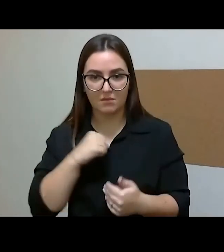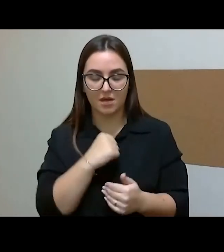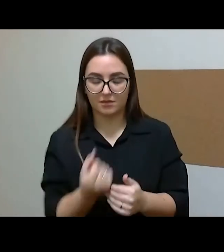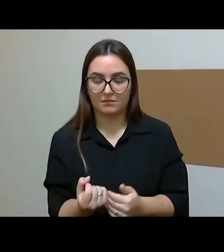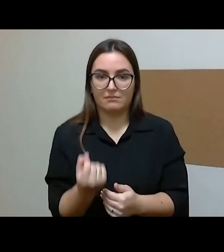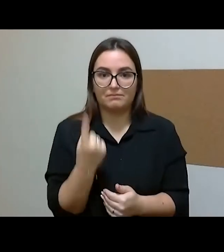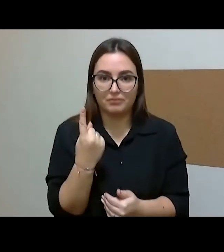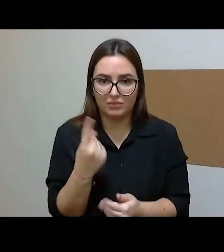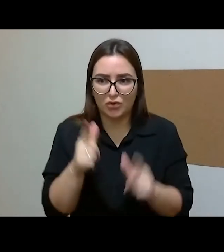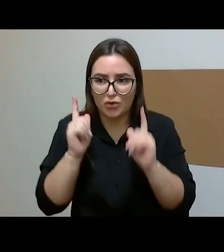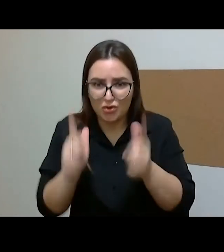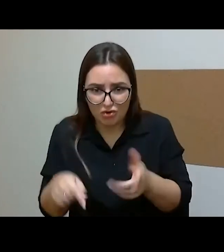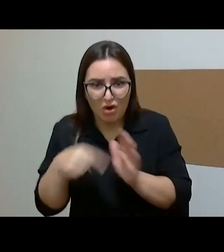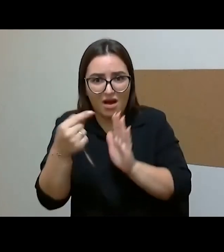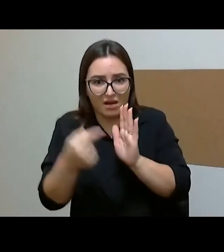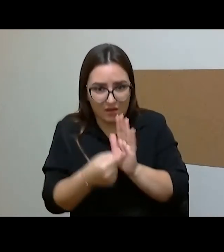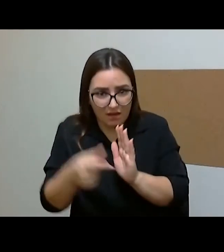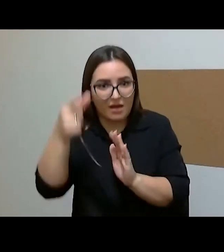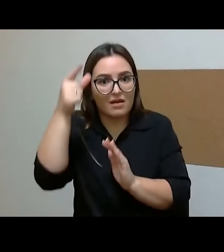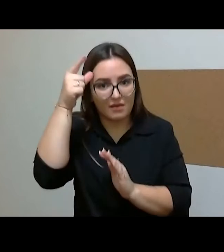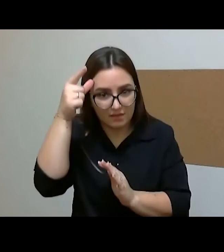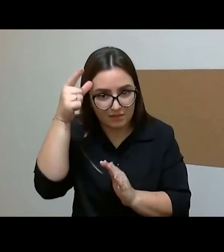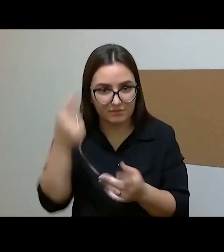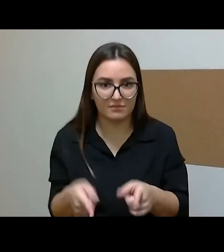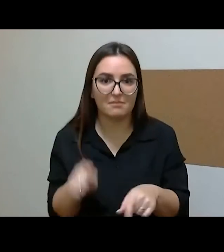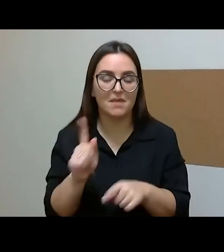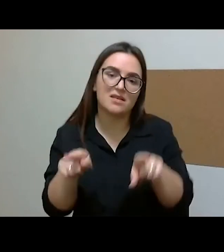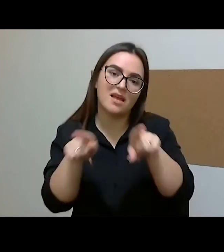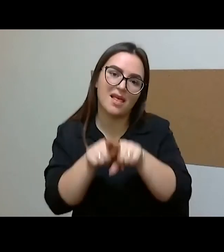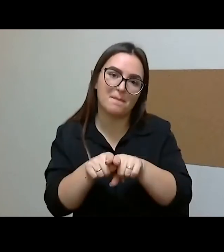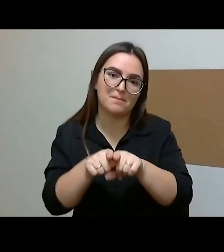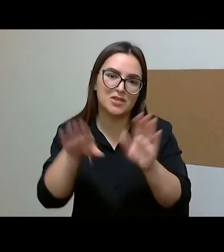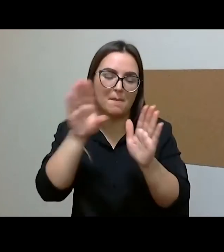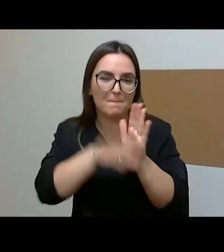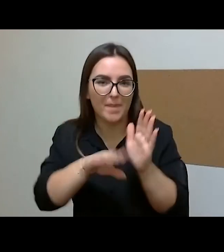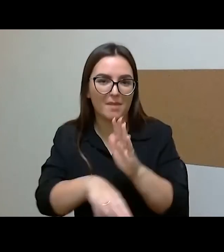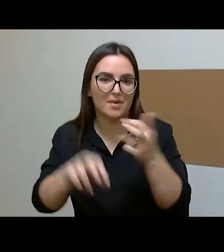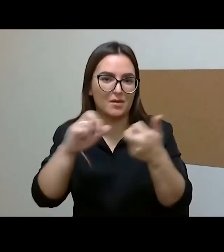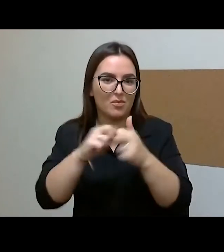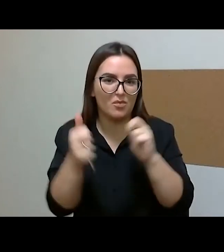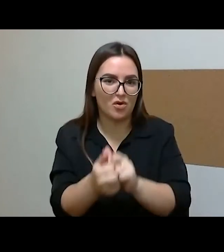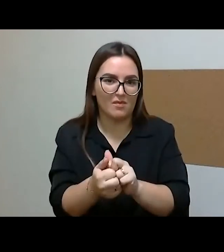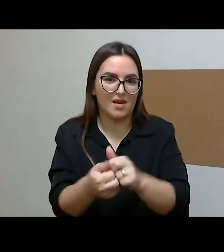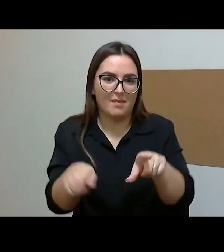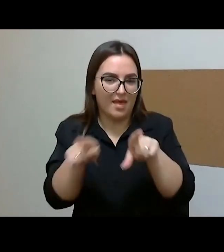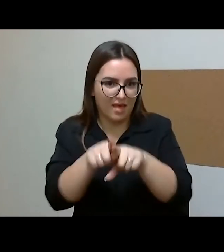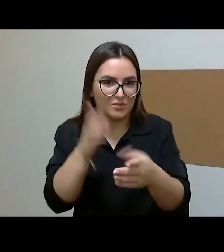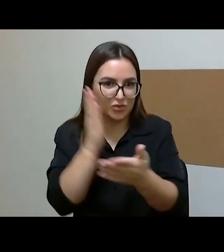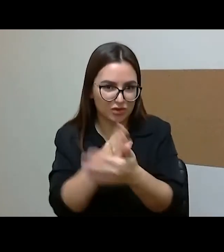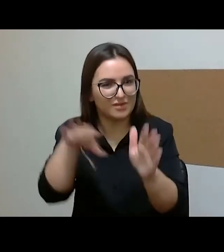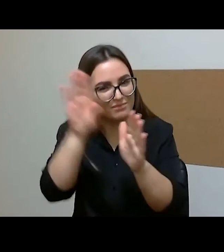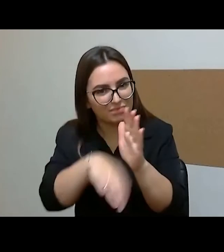bet man atrodo, kad šiai yra tik tokia menkas toksai, iš koks tokia siekla visame tame